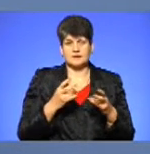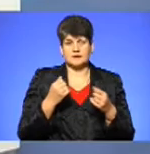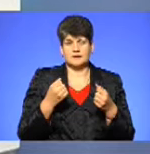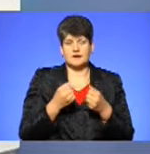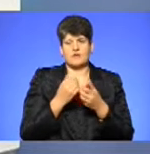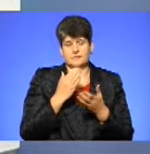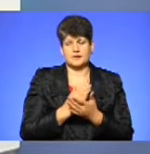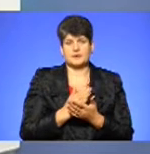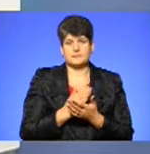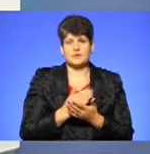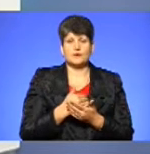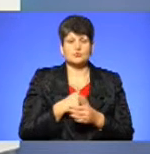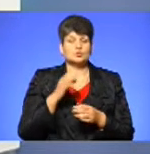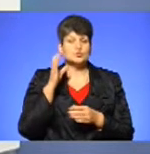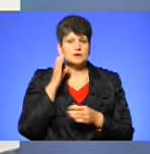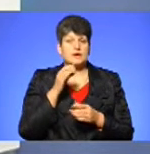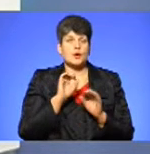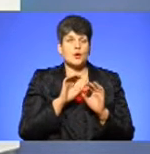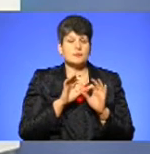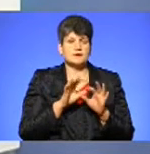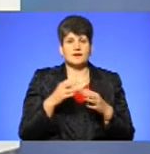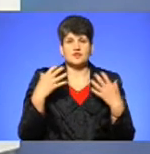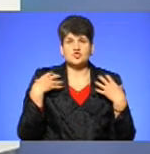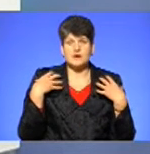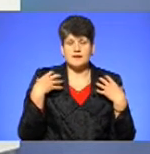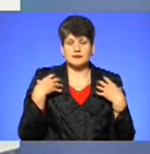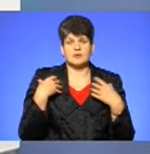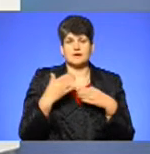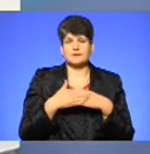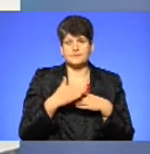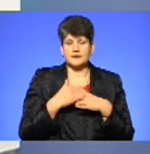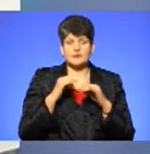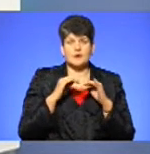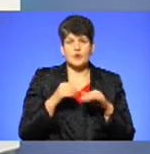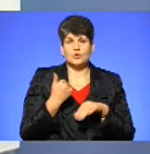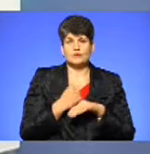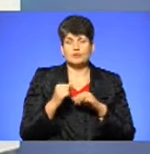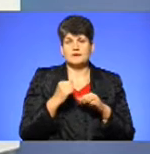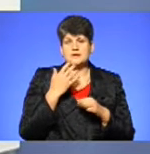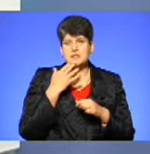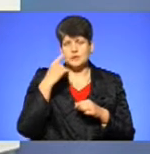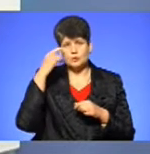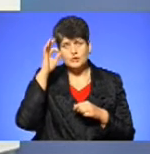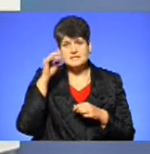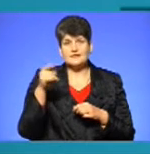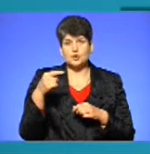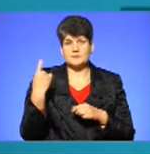пропоную послухати коментар заступника начальника превентивної діяльності Головного управління Національної поліції в Тернопільській області.